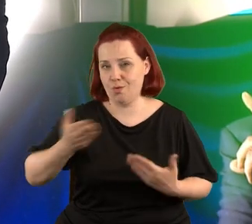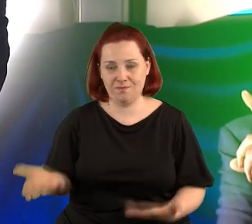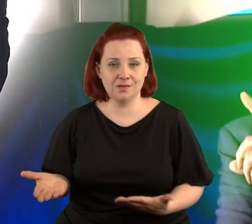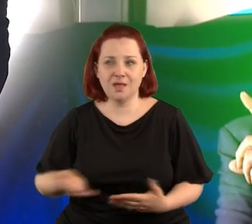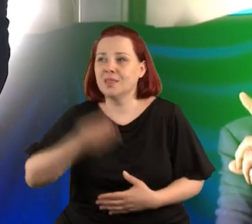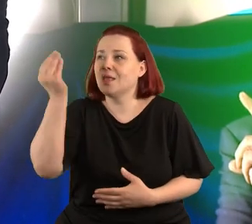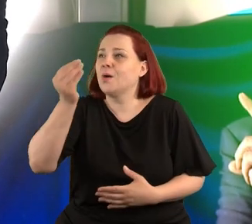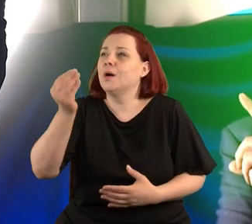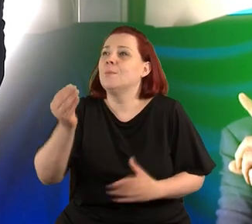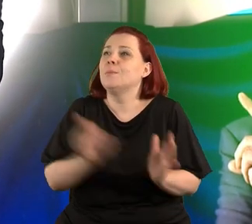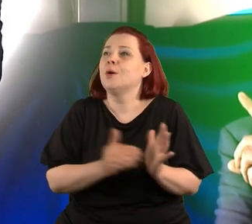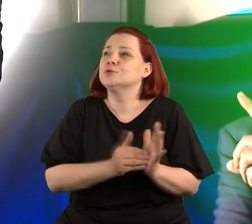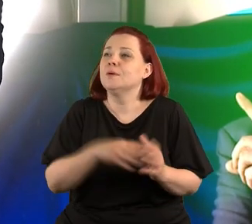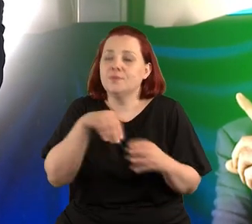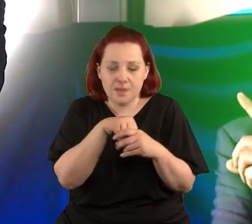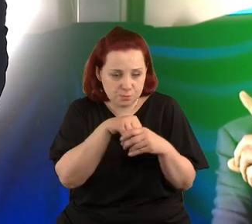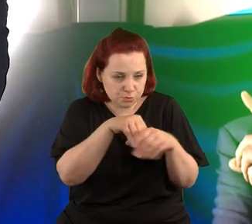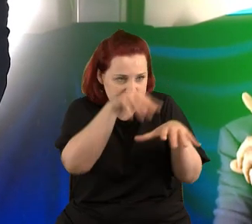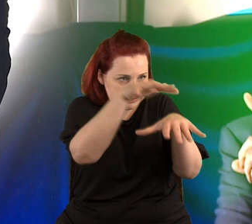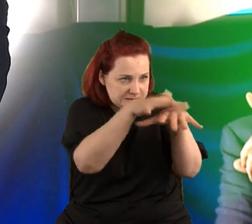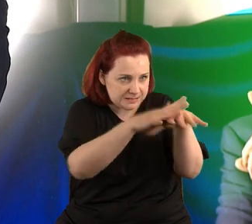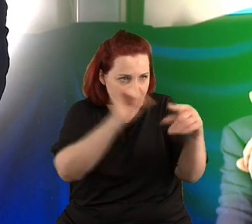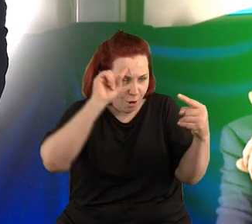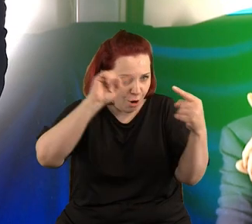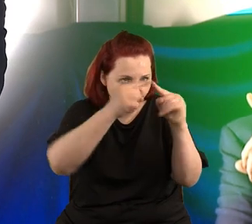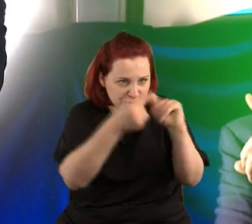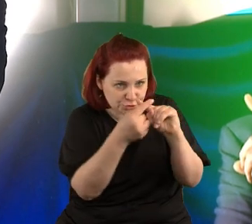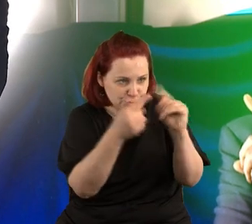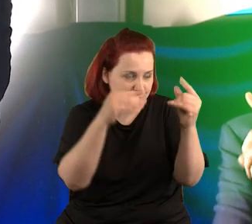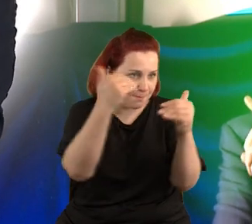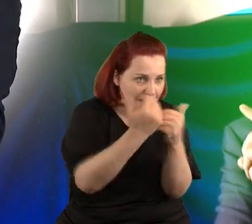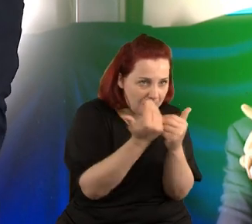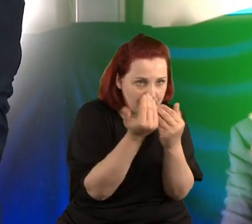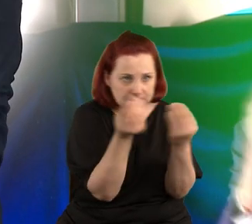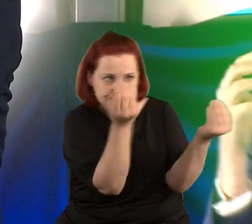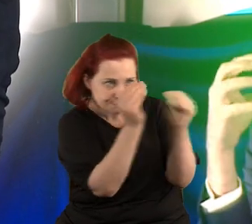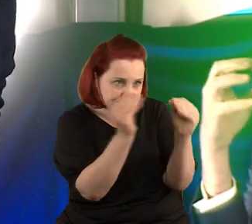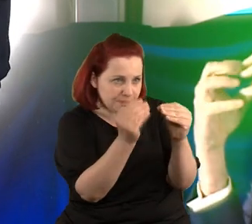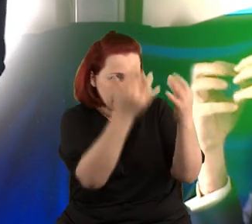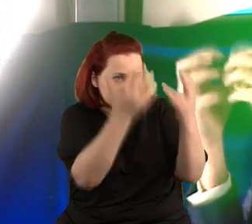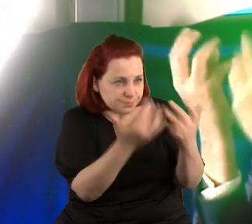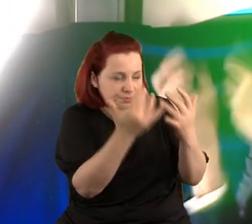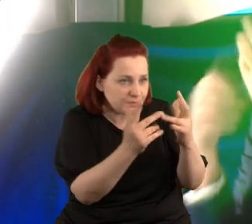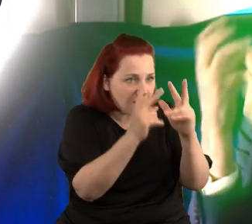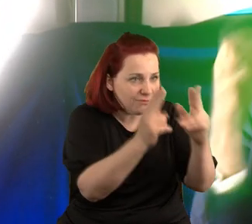Naukowiec potrzebuje systemu logicznego i matematycznego, żeby te przeźroczystości nabrały